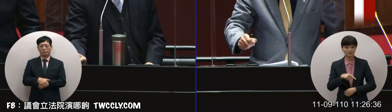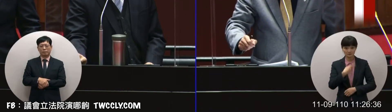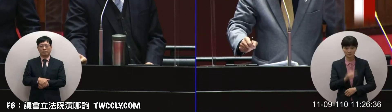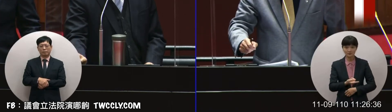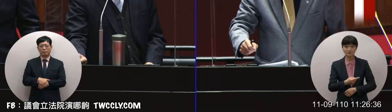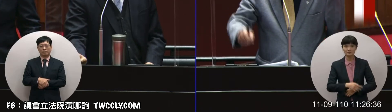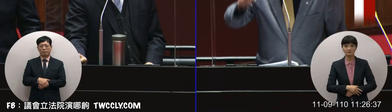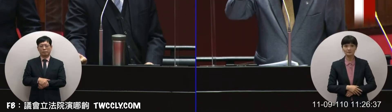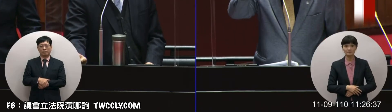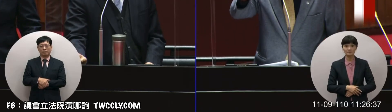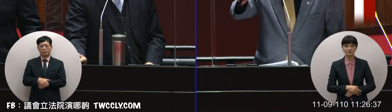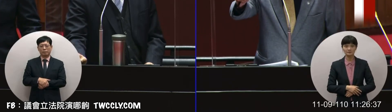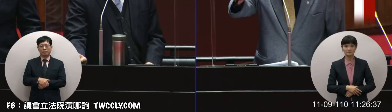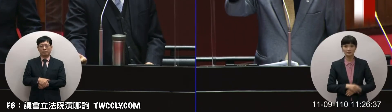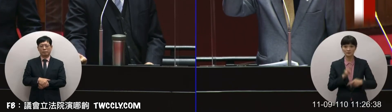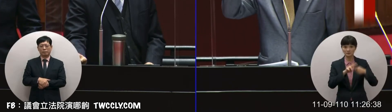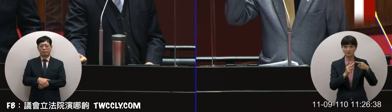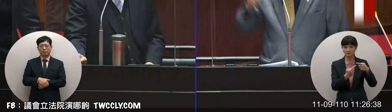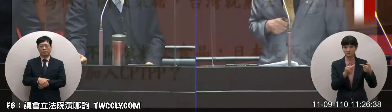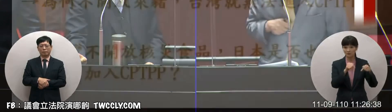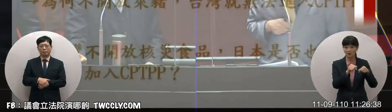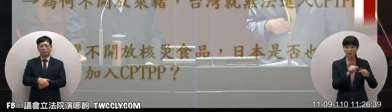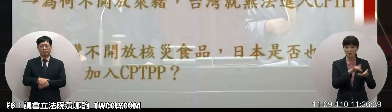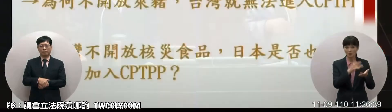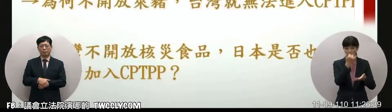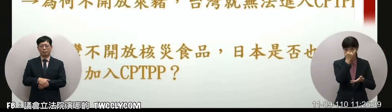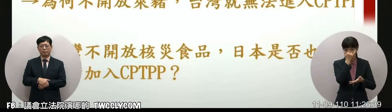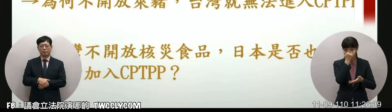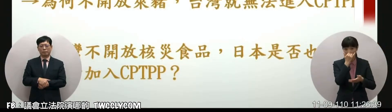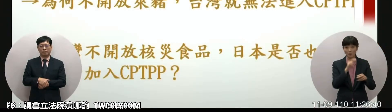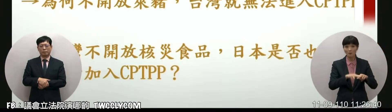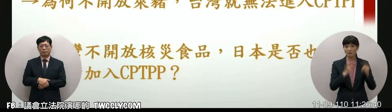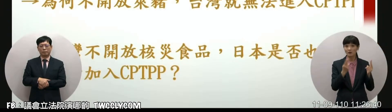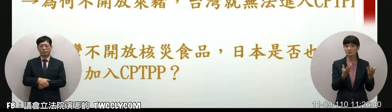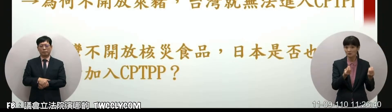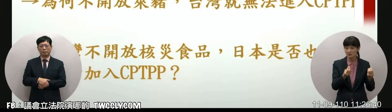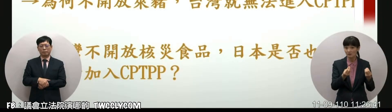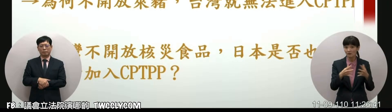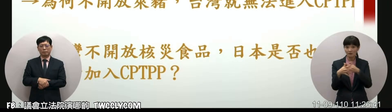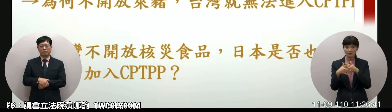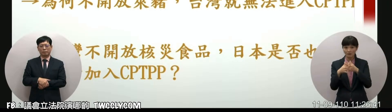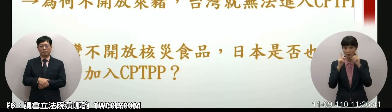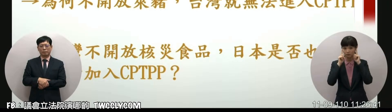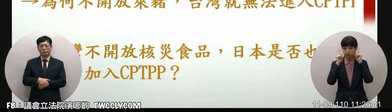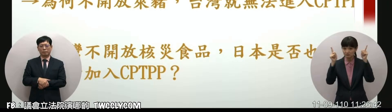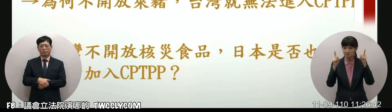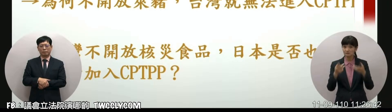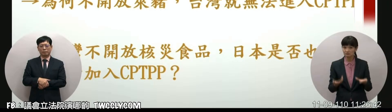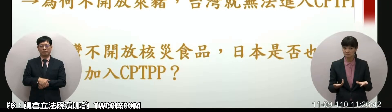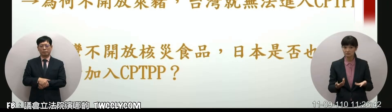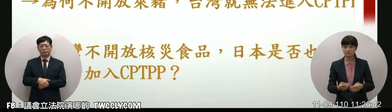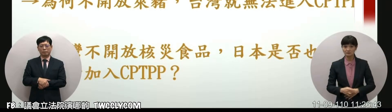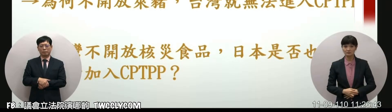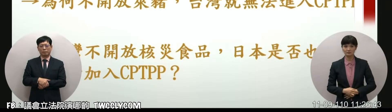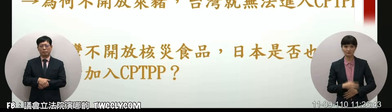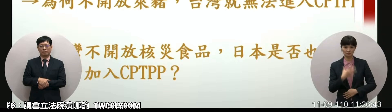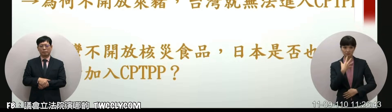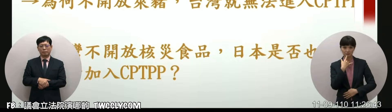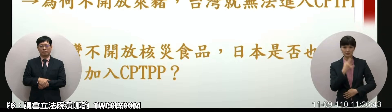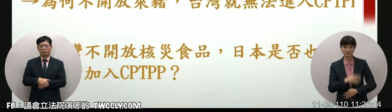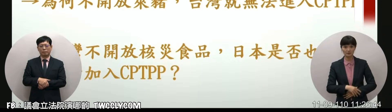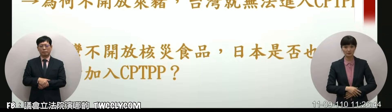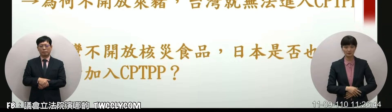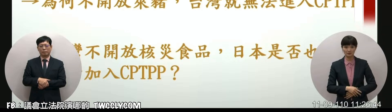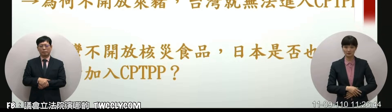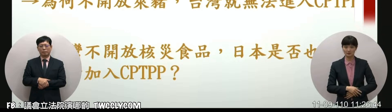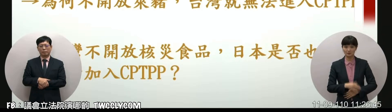來織 美國就會生氣第五點 為何不開放來織我們台灣就無法